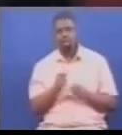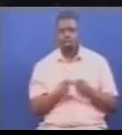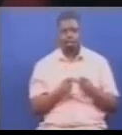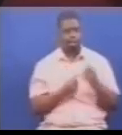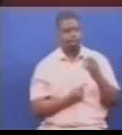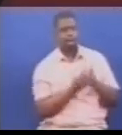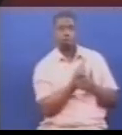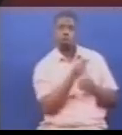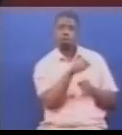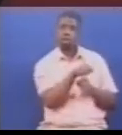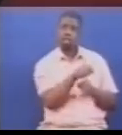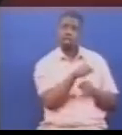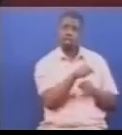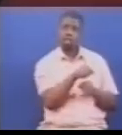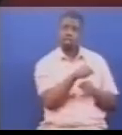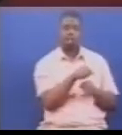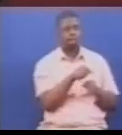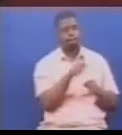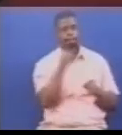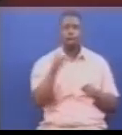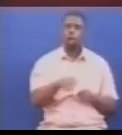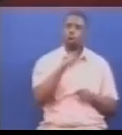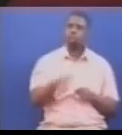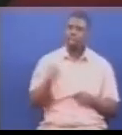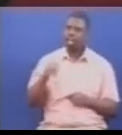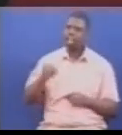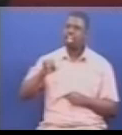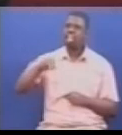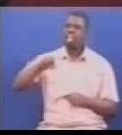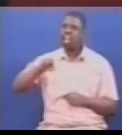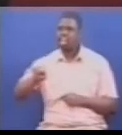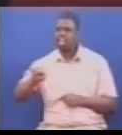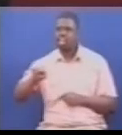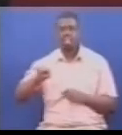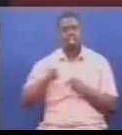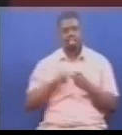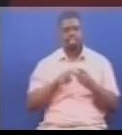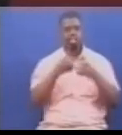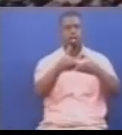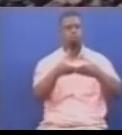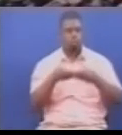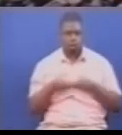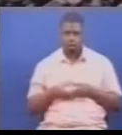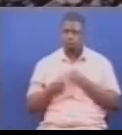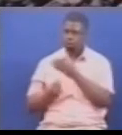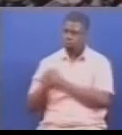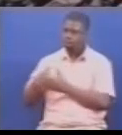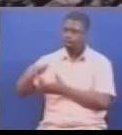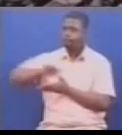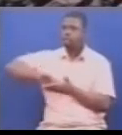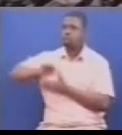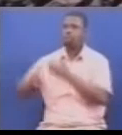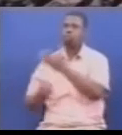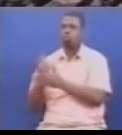uchunguzi wa makosa ya jinae, yani criminal case files, zinachukuliwa toka maeneo ya matukio